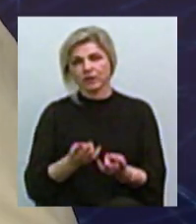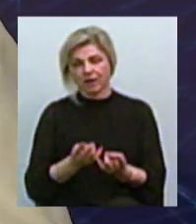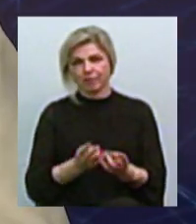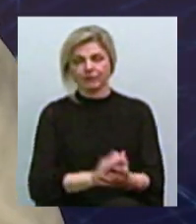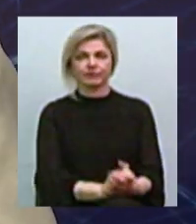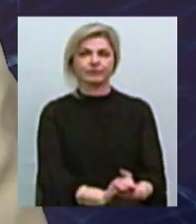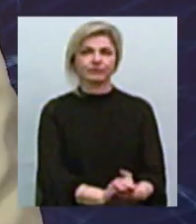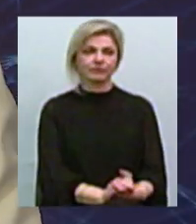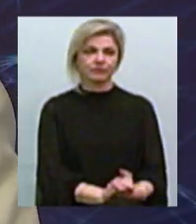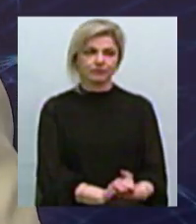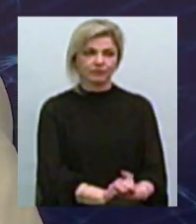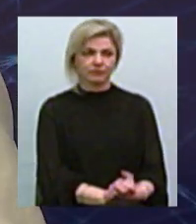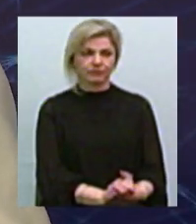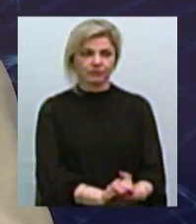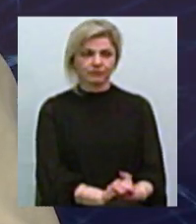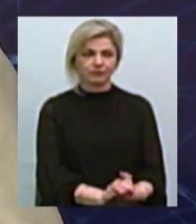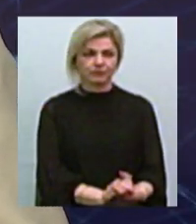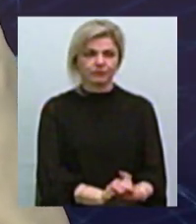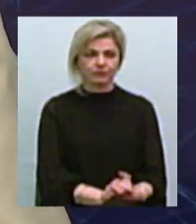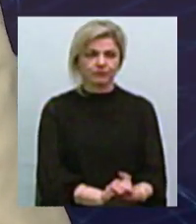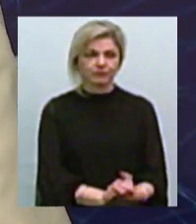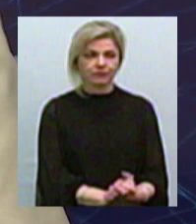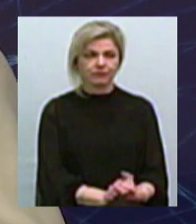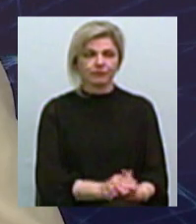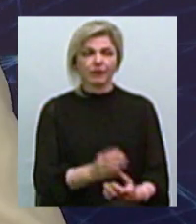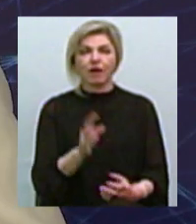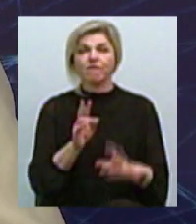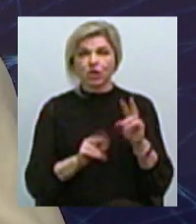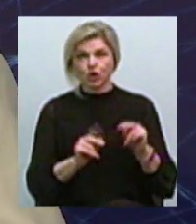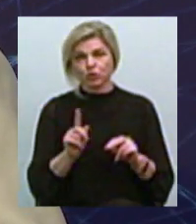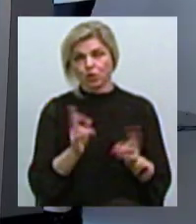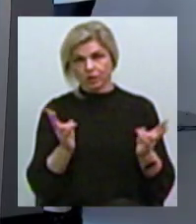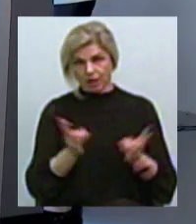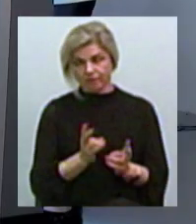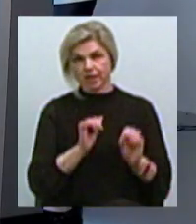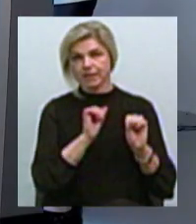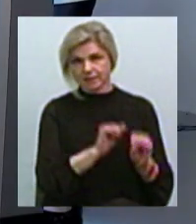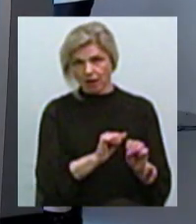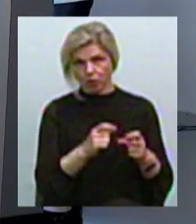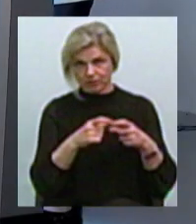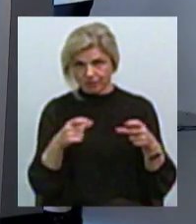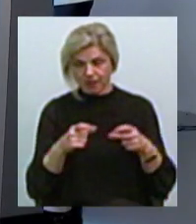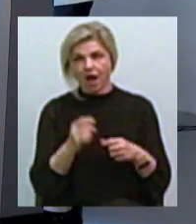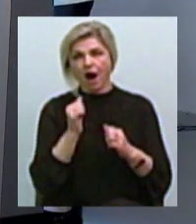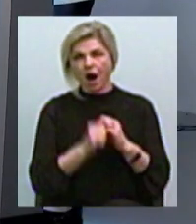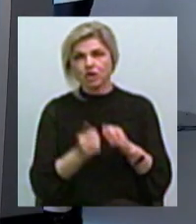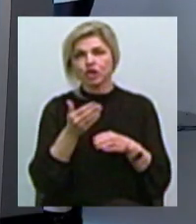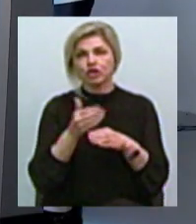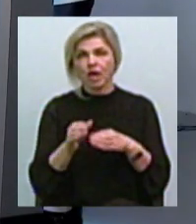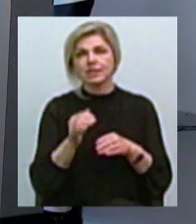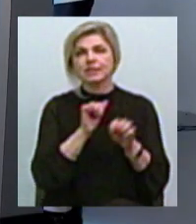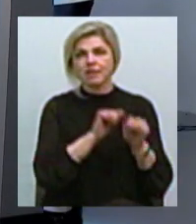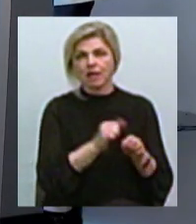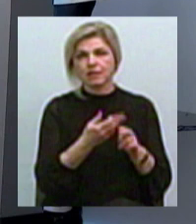або незручно використати картку Тобто я вважаю, потрібно захист Між тим кожний елемент захисту – це додаткові